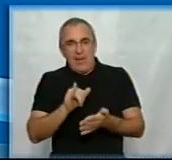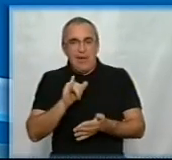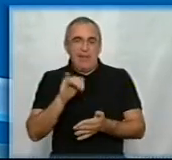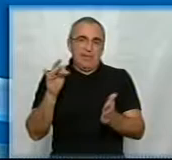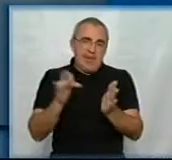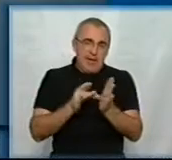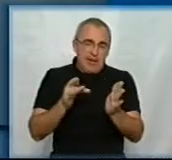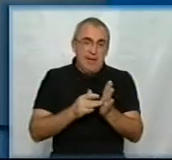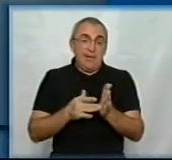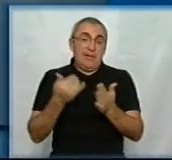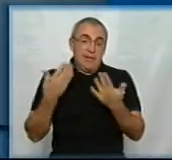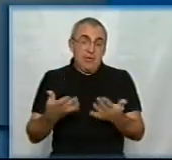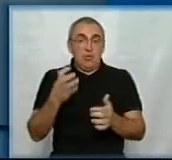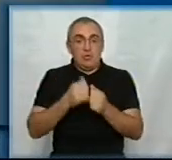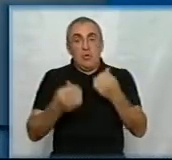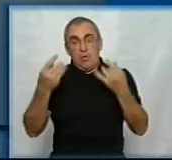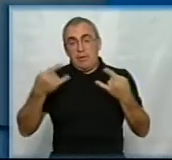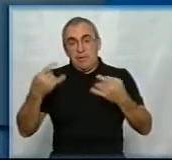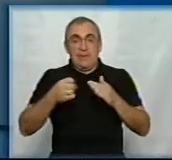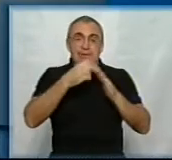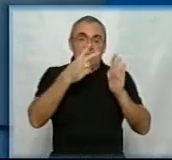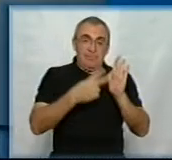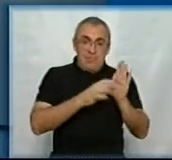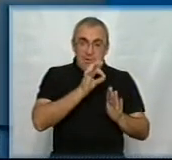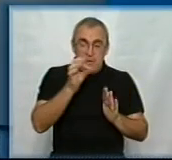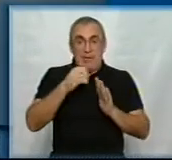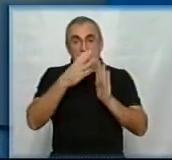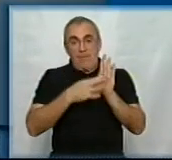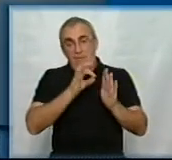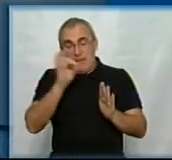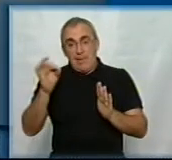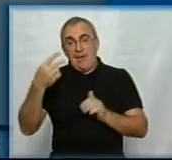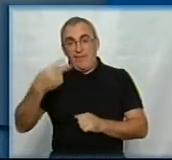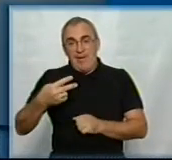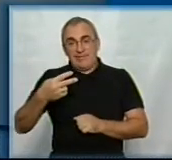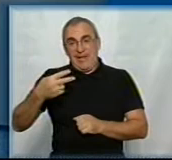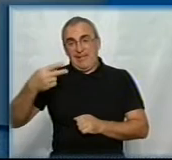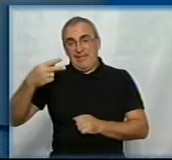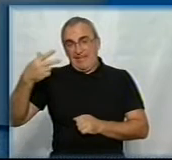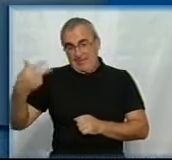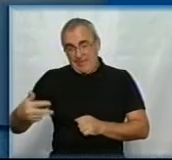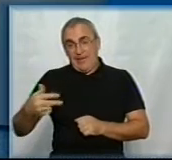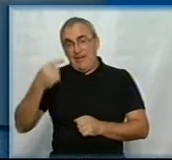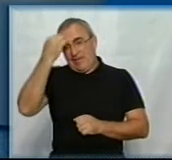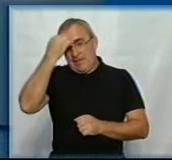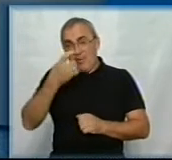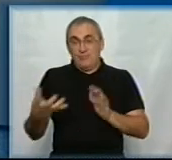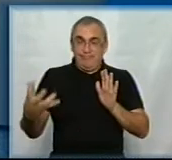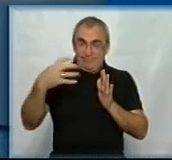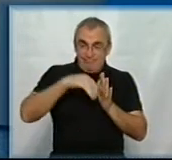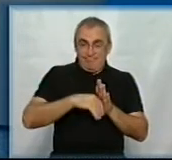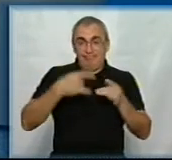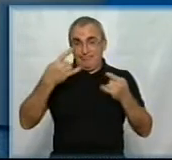Телеграм. Ну звичайно, щодня в ефірі о 17, 19 і 20.30. Дякуємо, що ви з нами. Залишаєтеся на